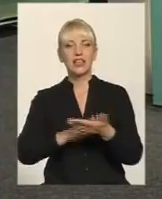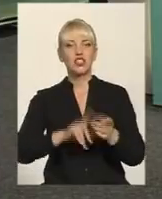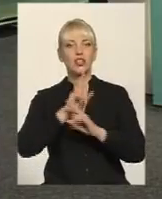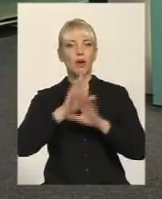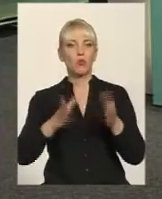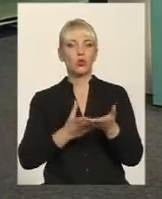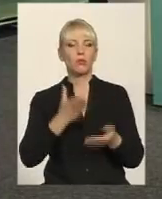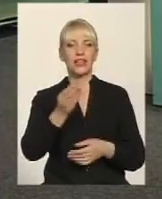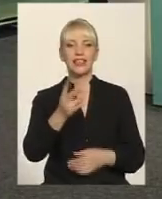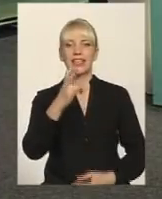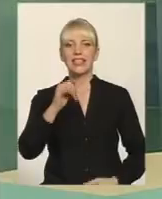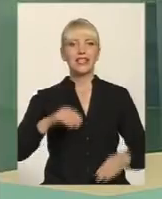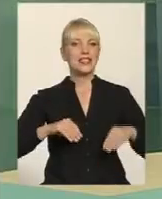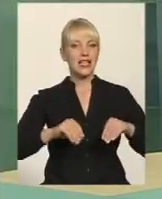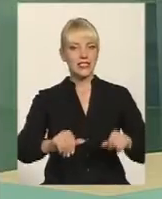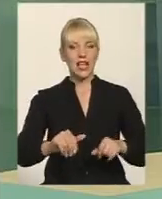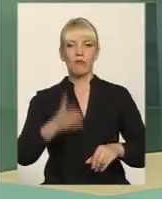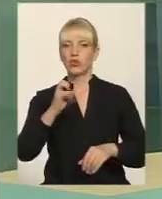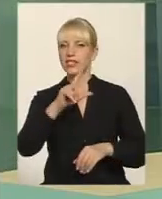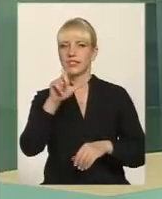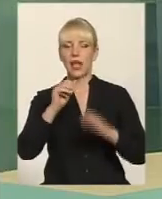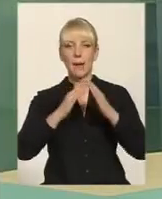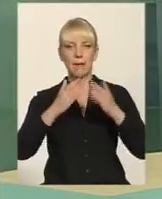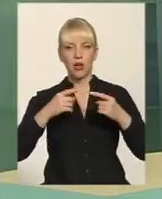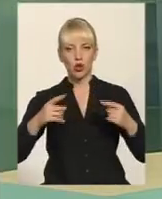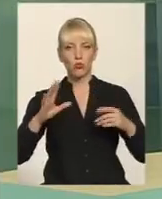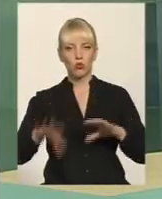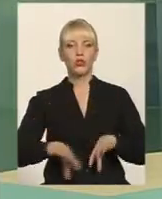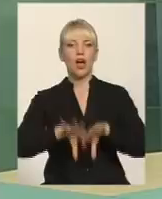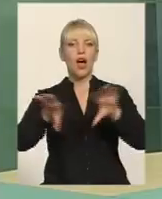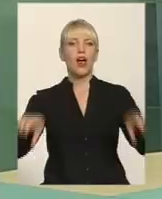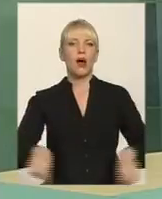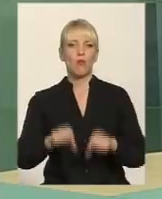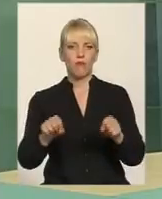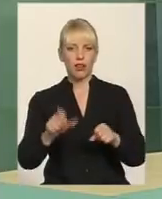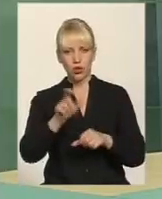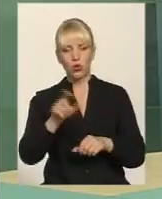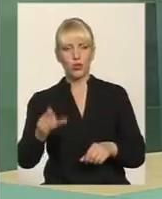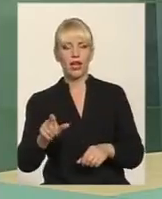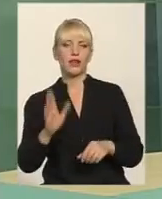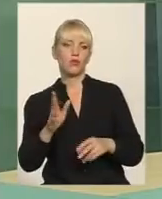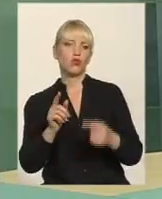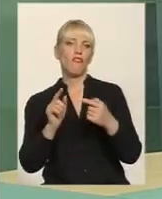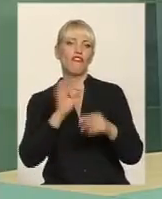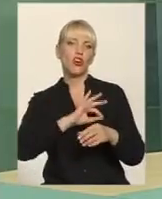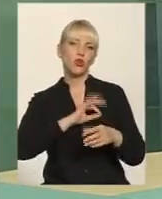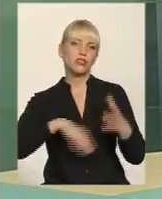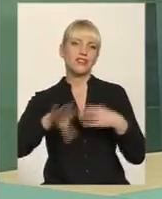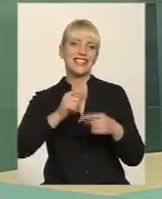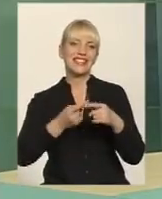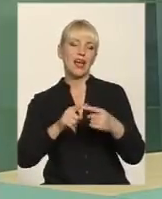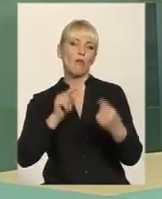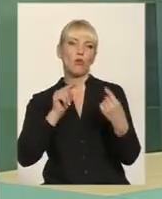ні за майно, а далі будуть грабувати людей і використовувати все це проти них. Дякую вам,